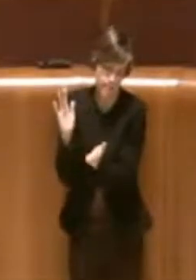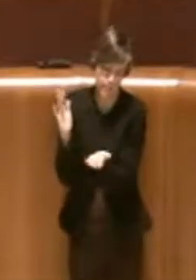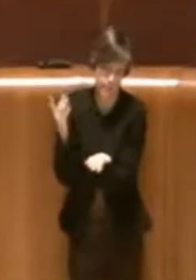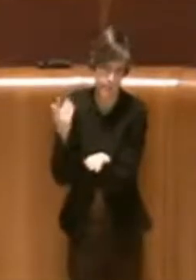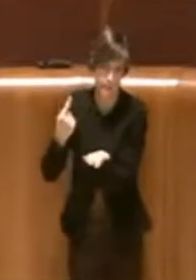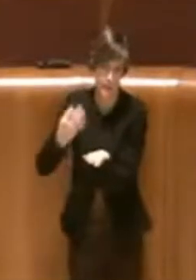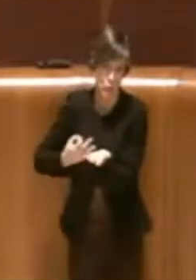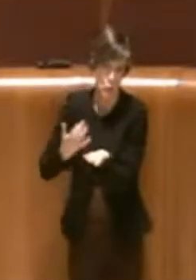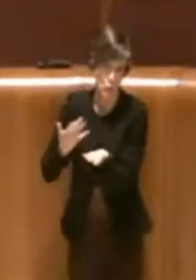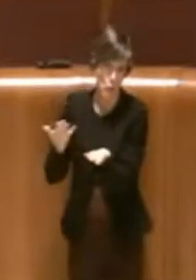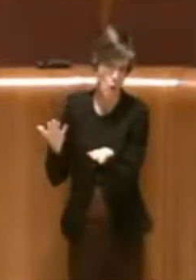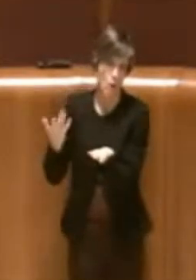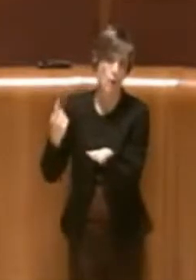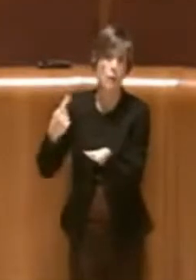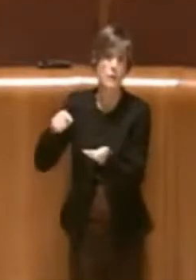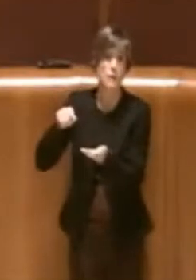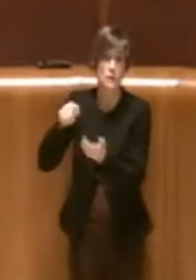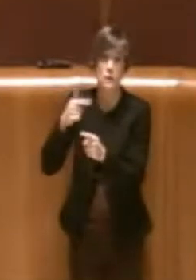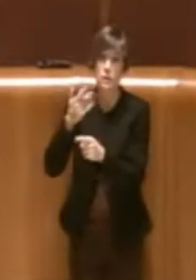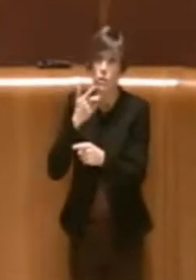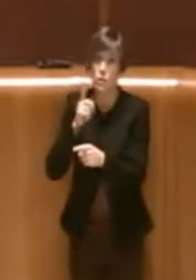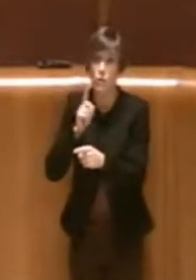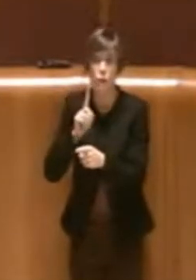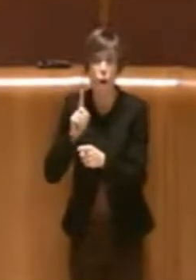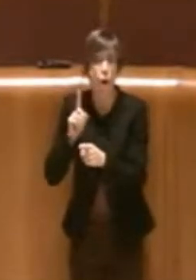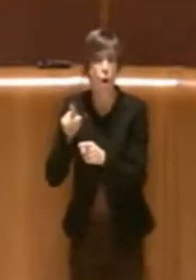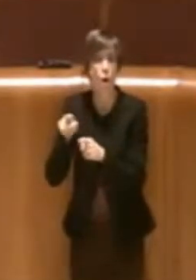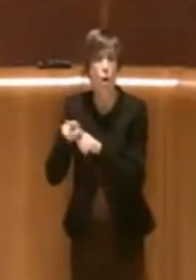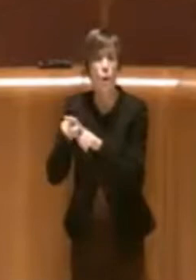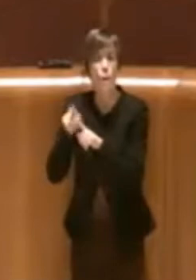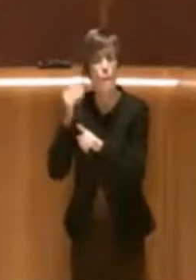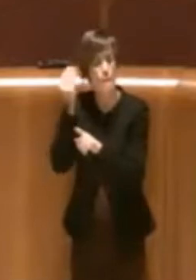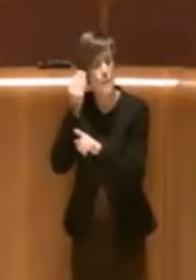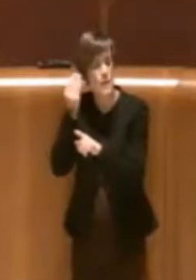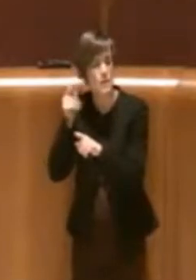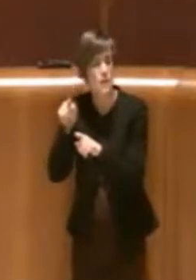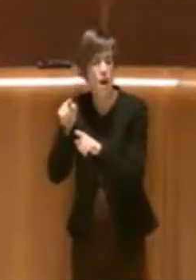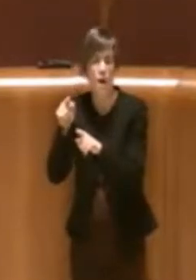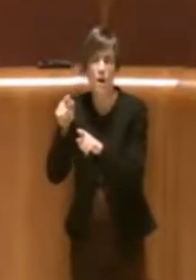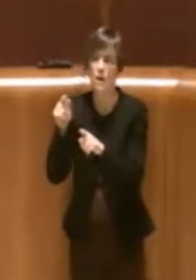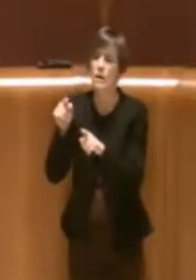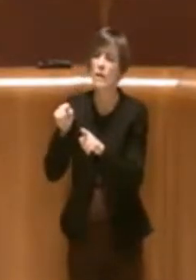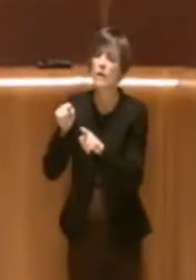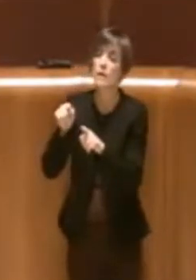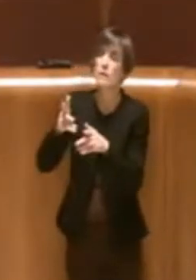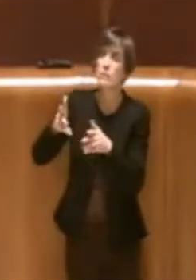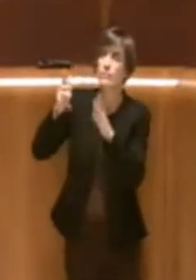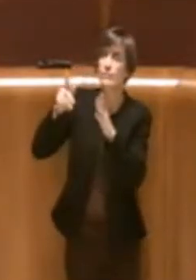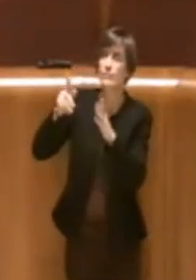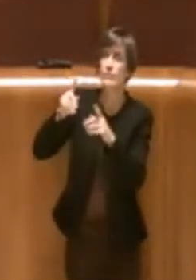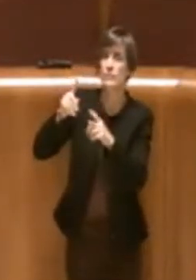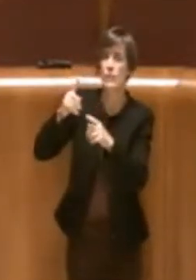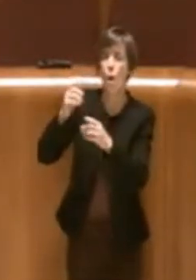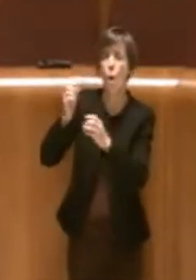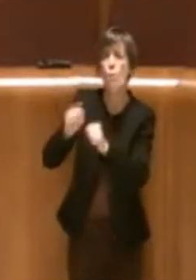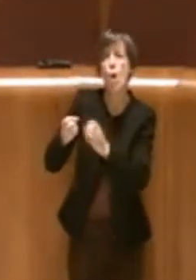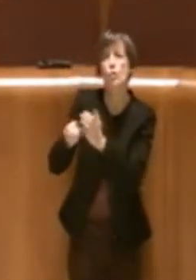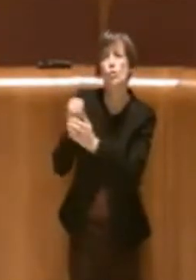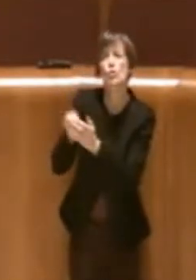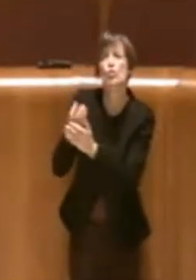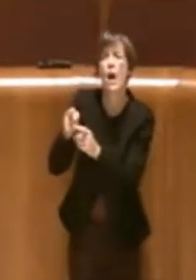pensare che cosa sarebbe potuto succedere in quell'immobile che non era destinato ad